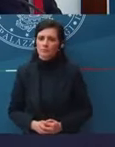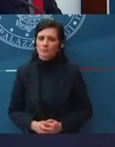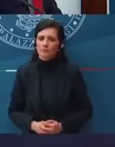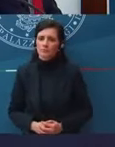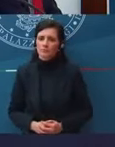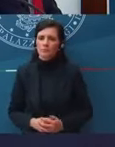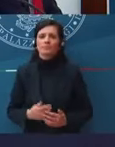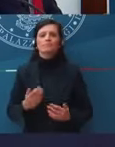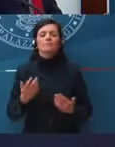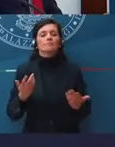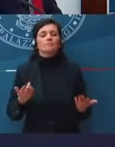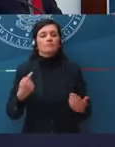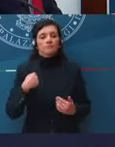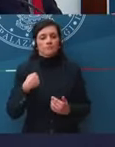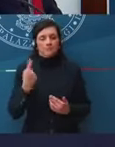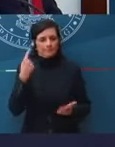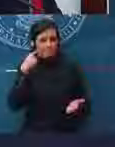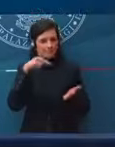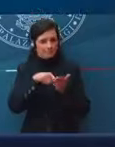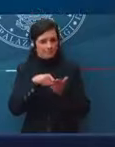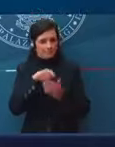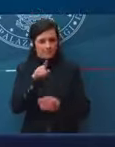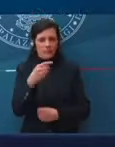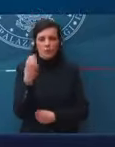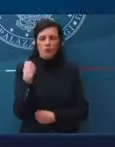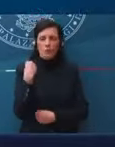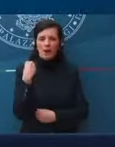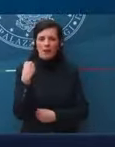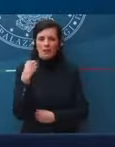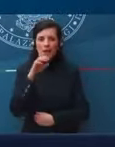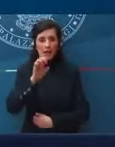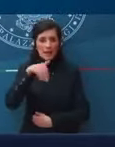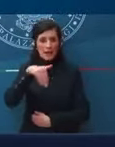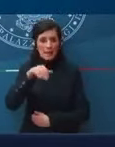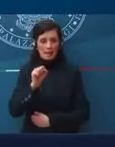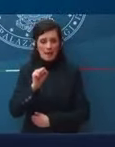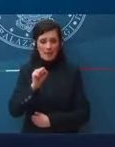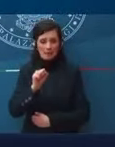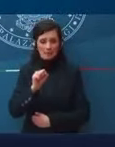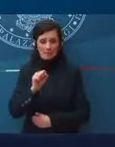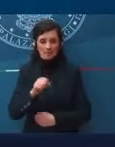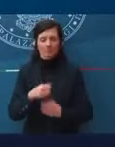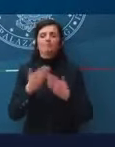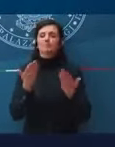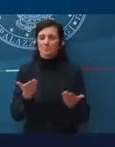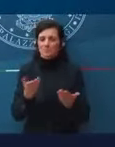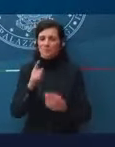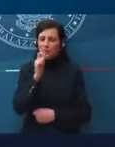Vengo alla domanda sull'EMA, eccola.